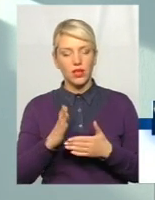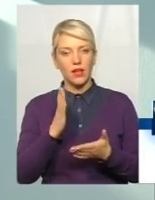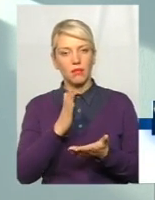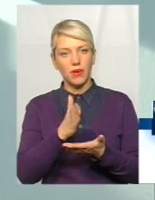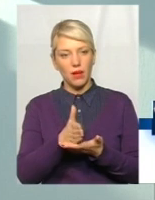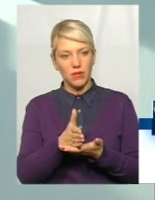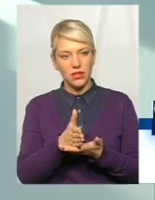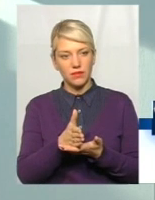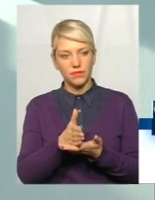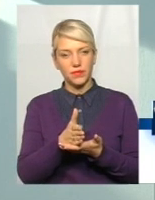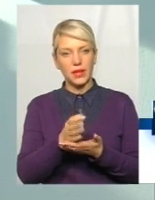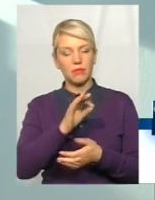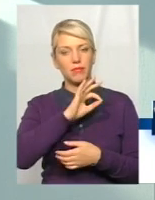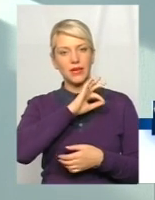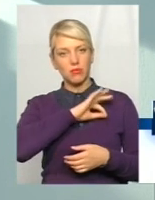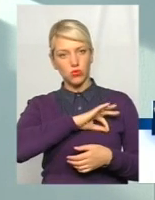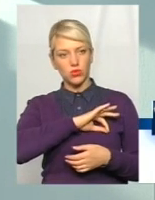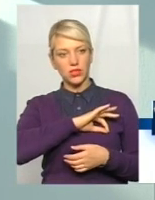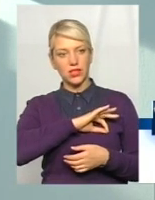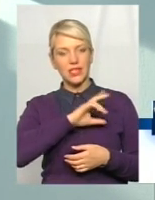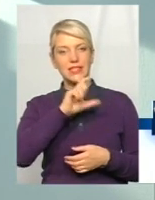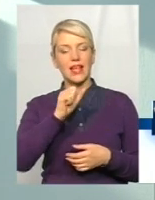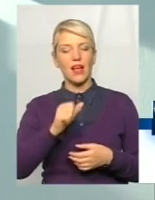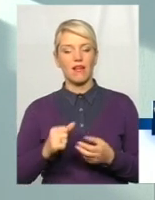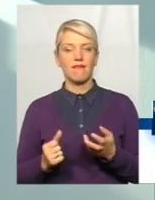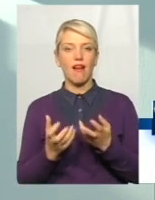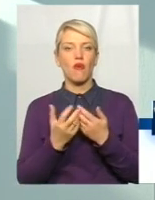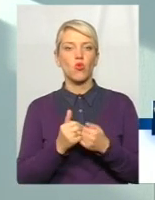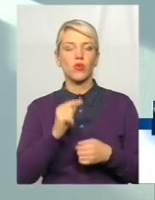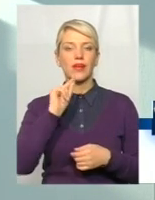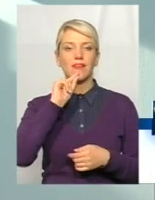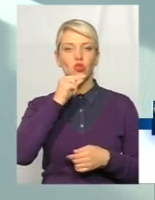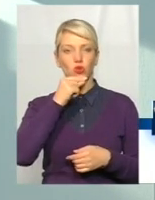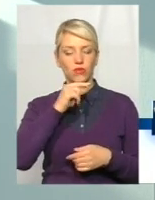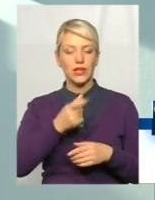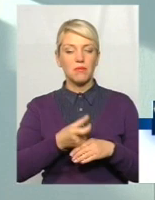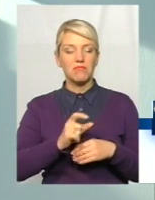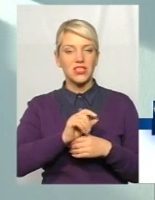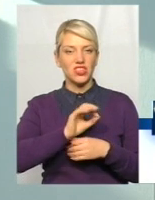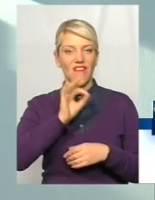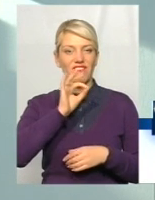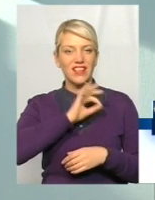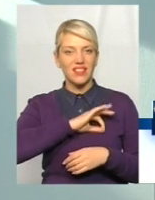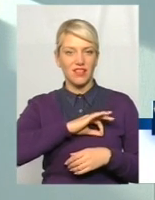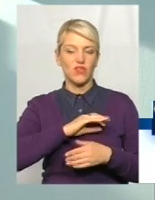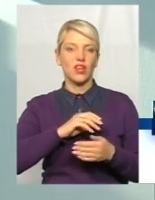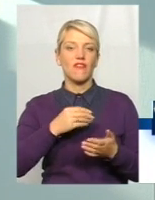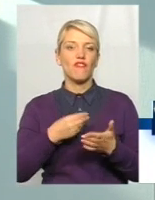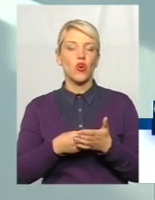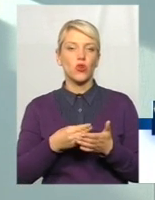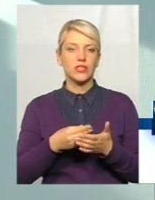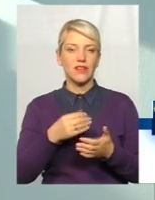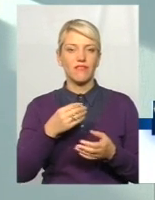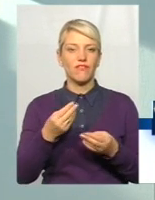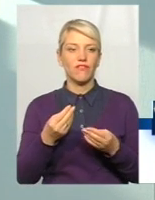прибутки, якщо ми так, за рахунок економії, за рахунок більш ефективного використання фінансів, матеріальних ресурсів,